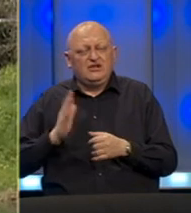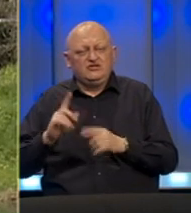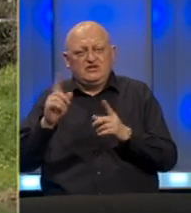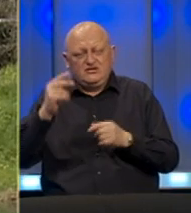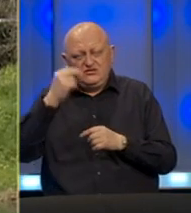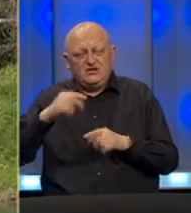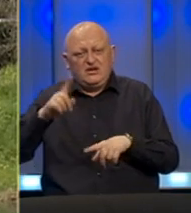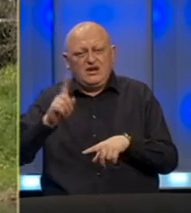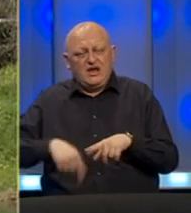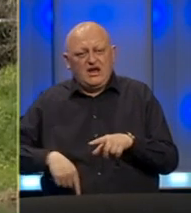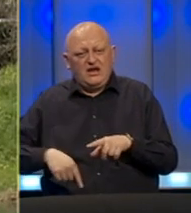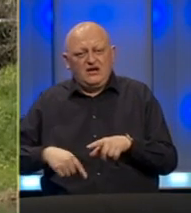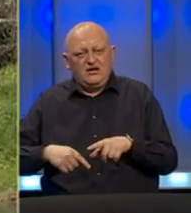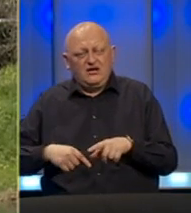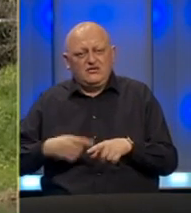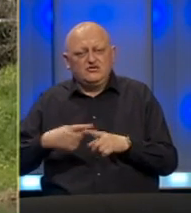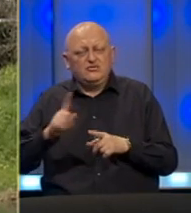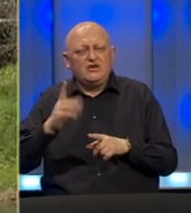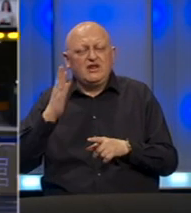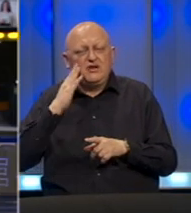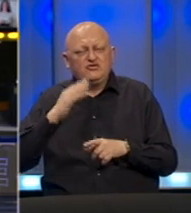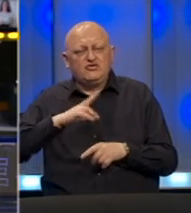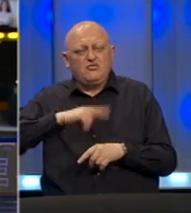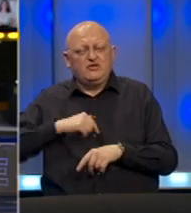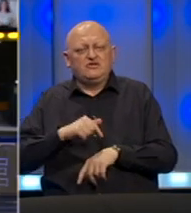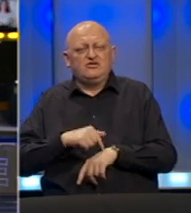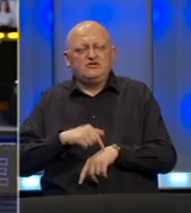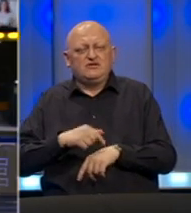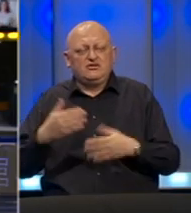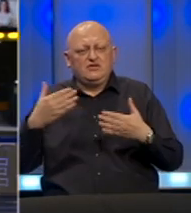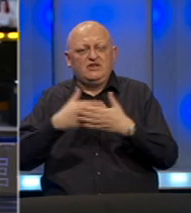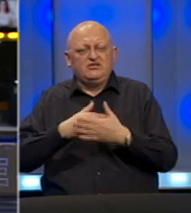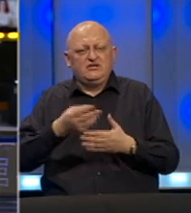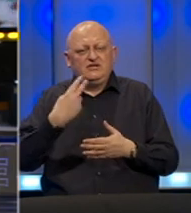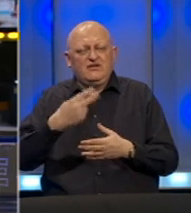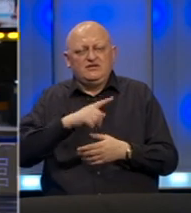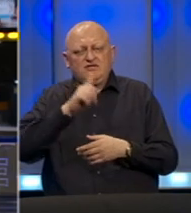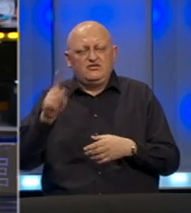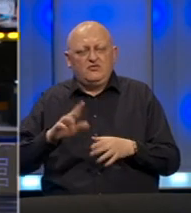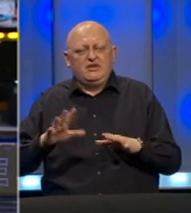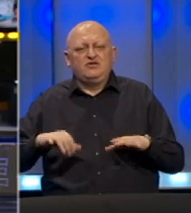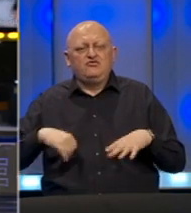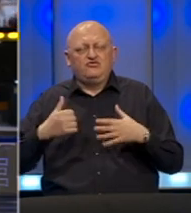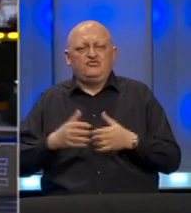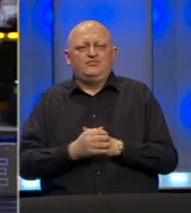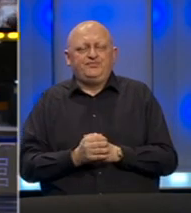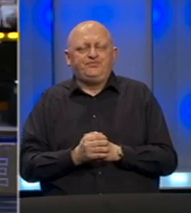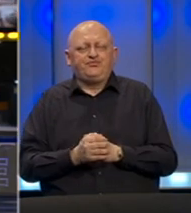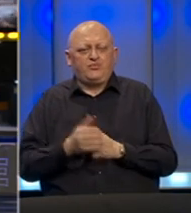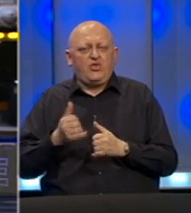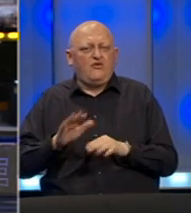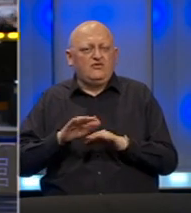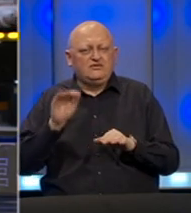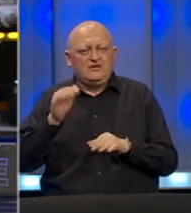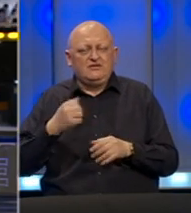Srpske kažnjena su zbog nepoštovanja policijskog časa noćas od 20 do 5 časova ujutro. Toliko za